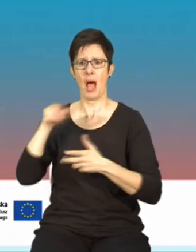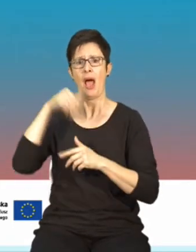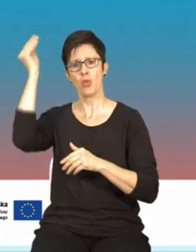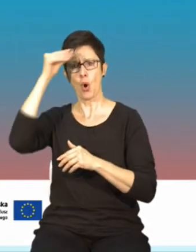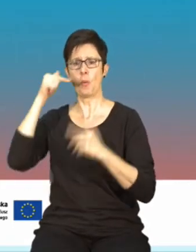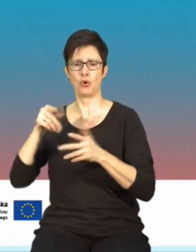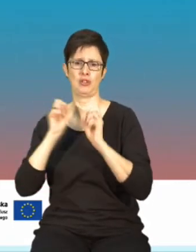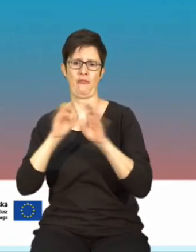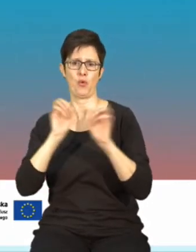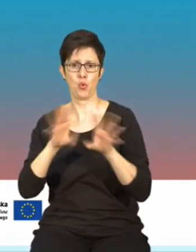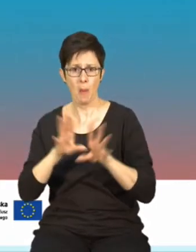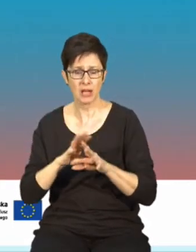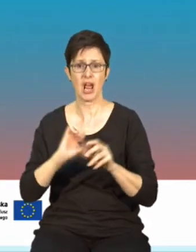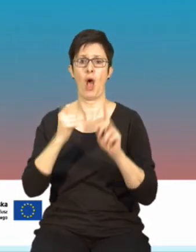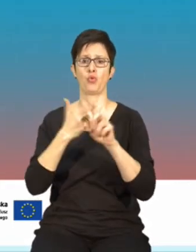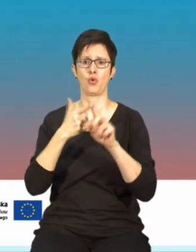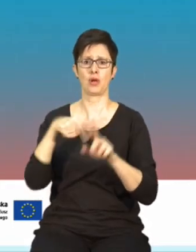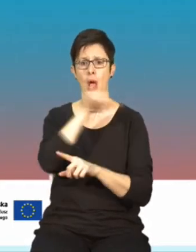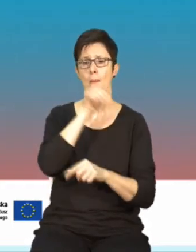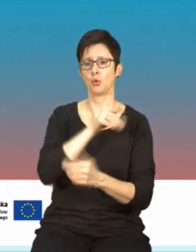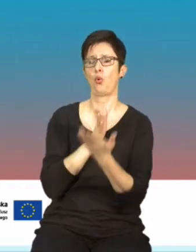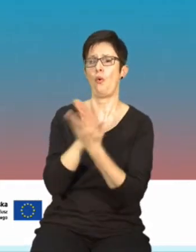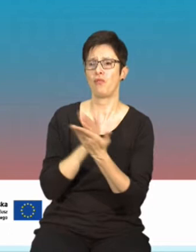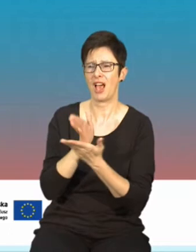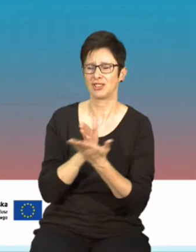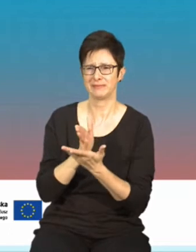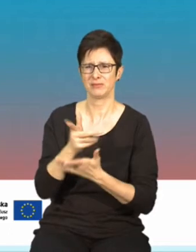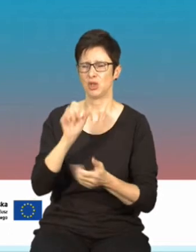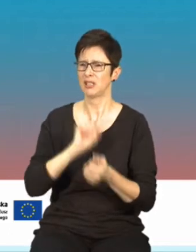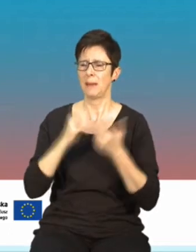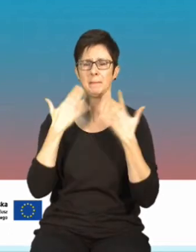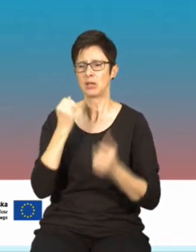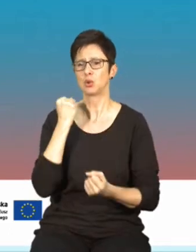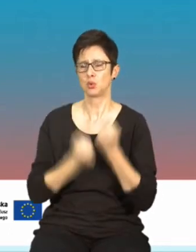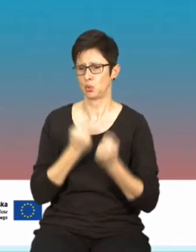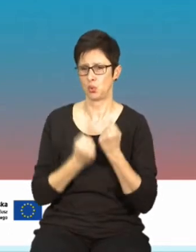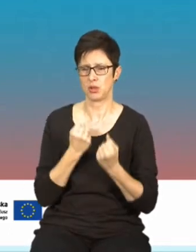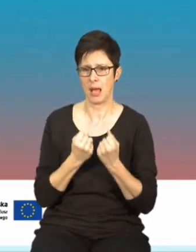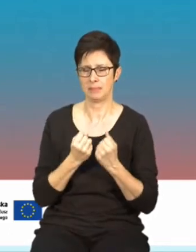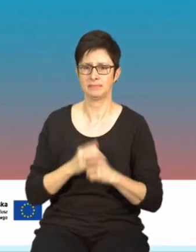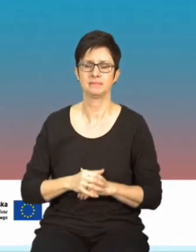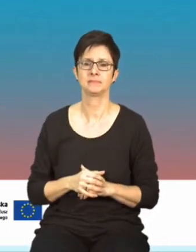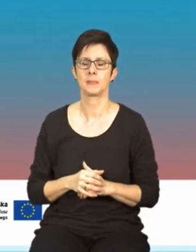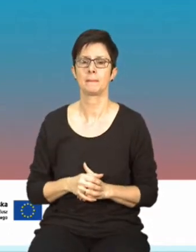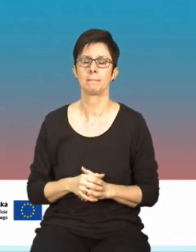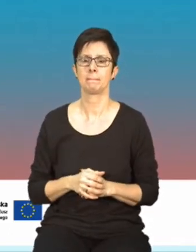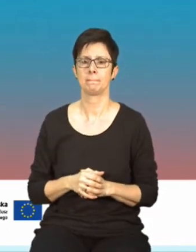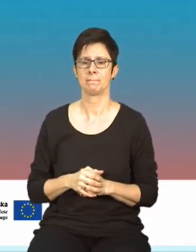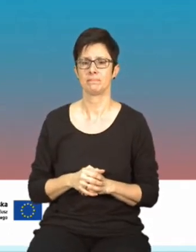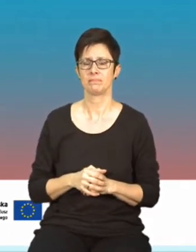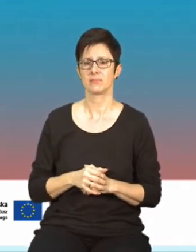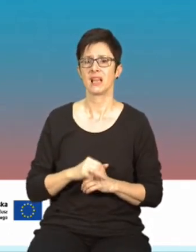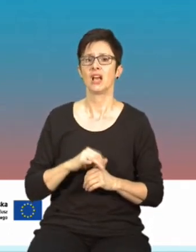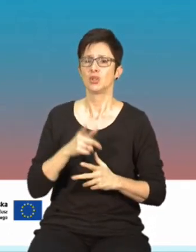zrozumieć, b w to uwierzyć, że dokładnie tak jest. Więc to jest naprawdę duża trudność w